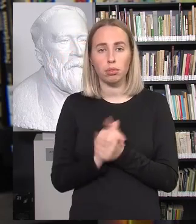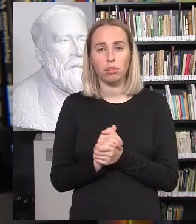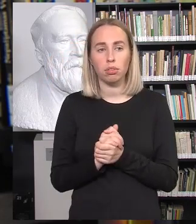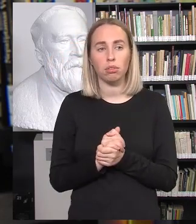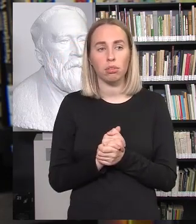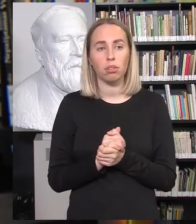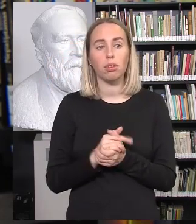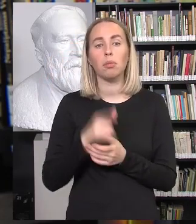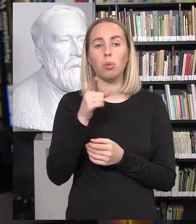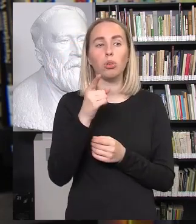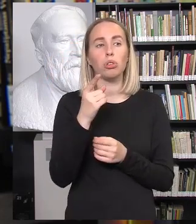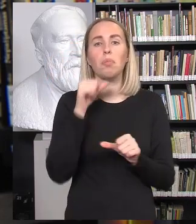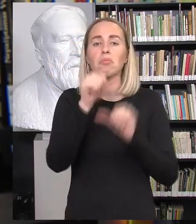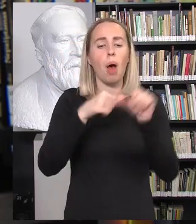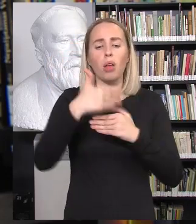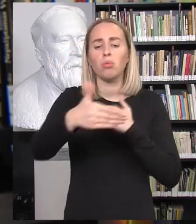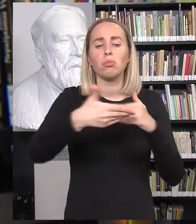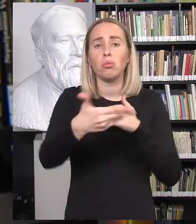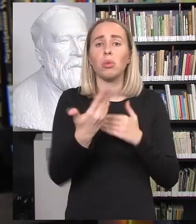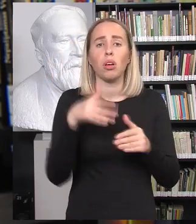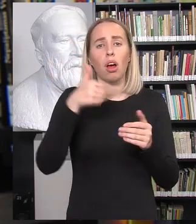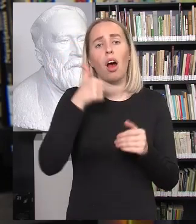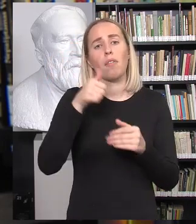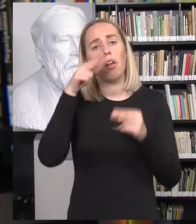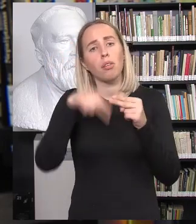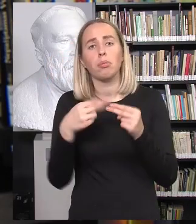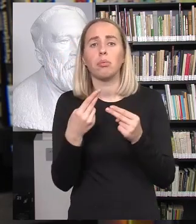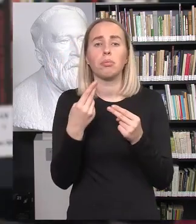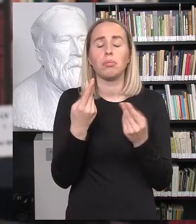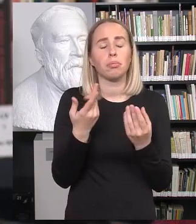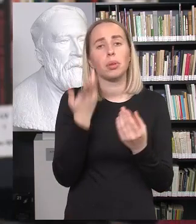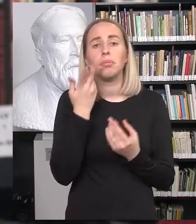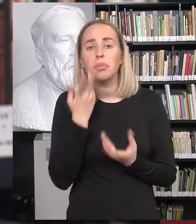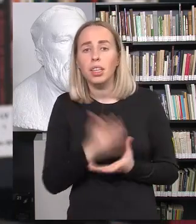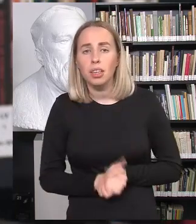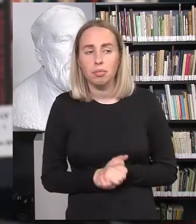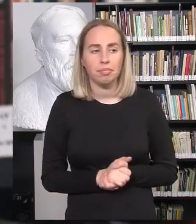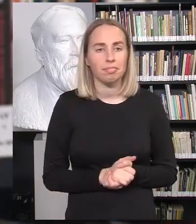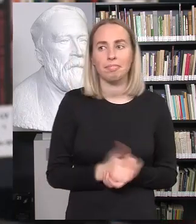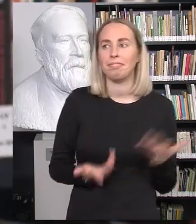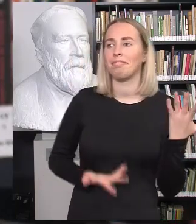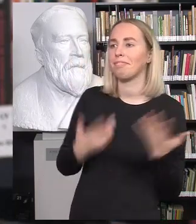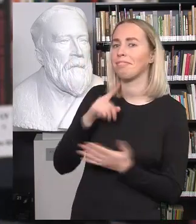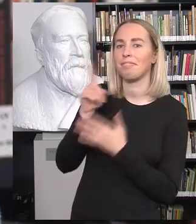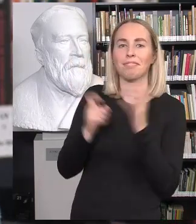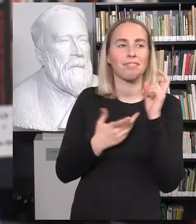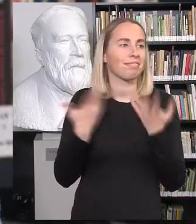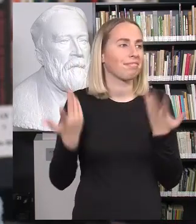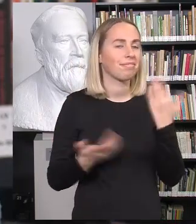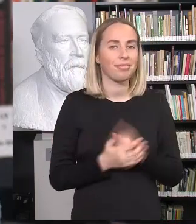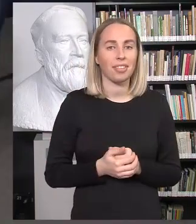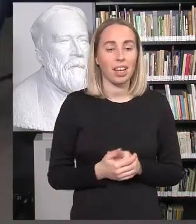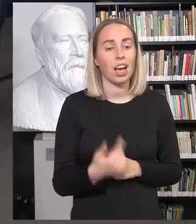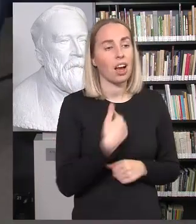čia daugma šis įvaizduotų, apie kiek čia metų mes kalbame? Čia iš tis pasmius tikrai nenamės. Ar yra kas galėtų bent apitiksdai įvertinti?